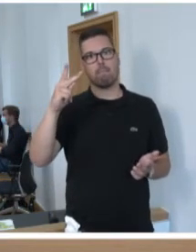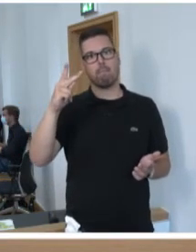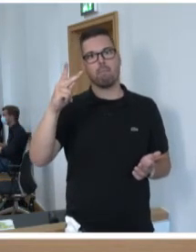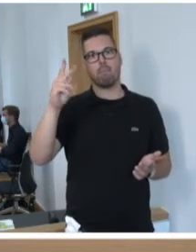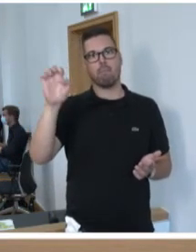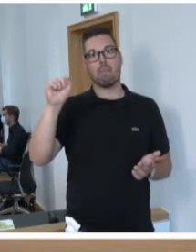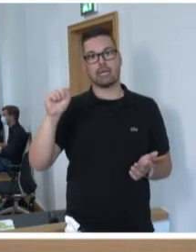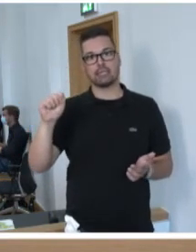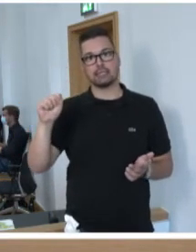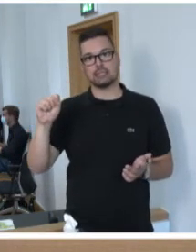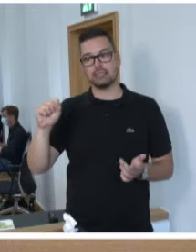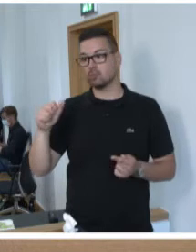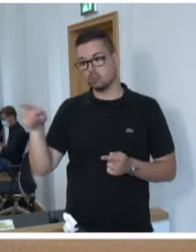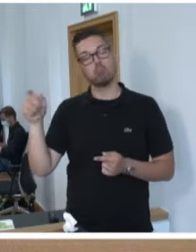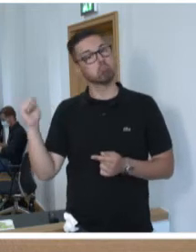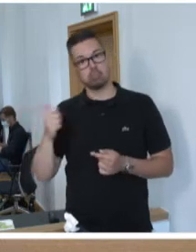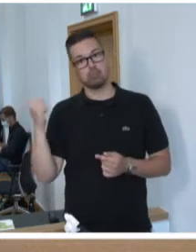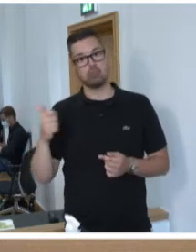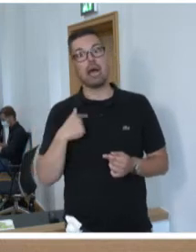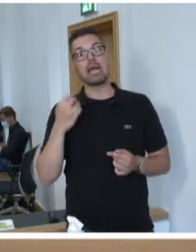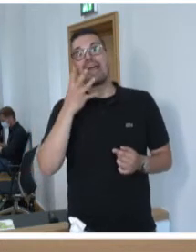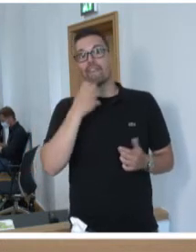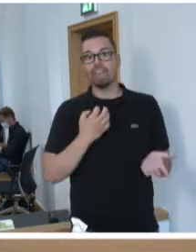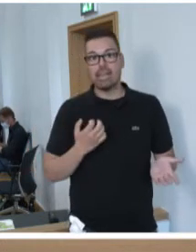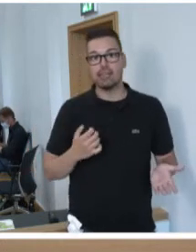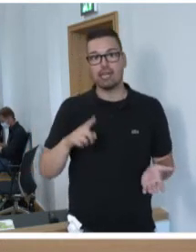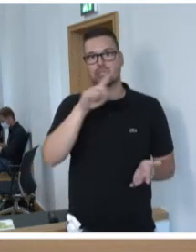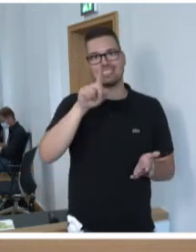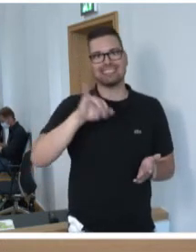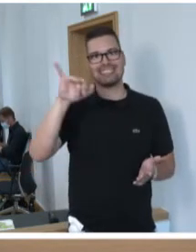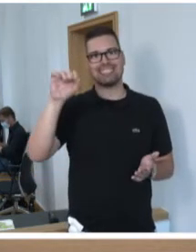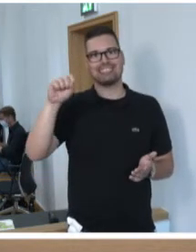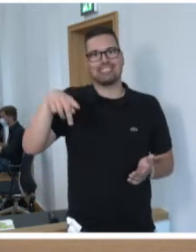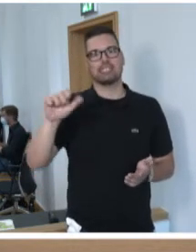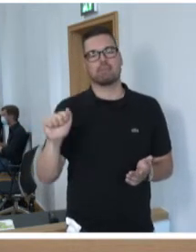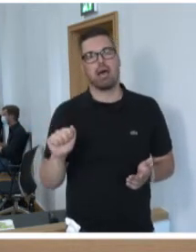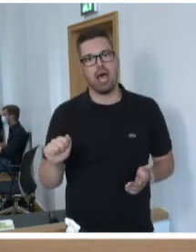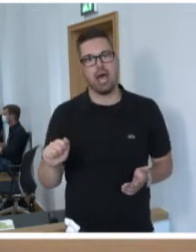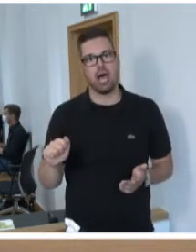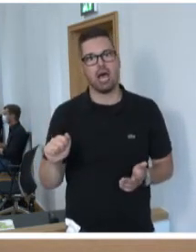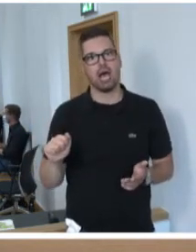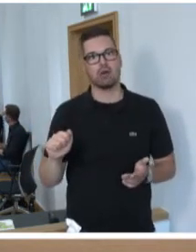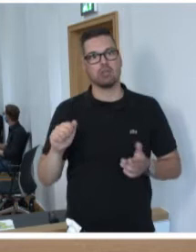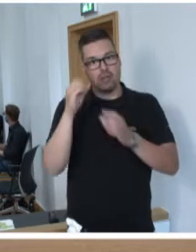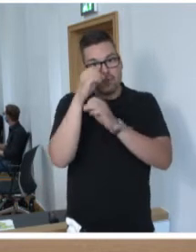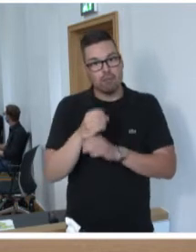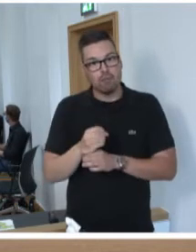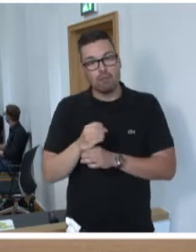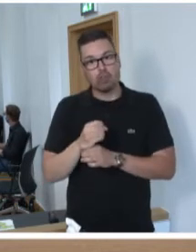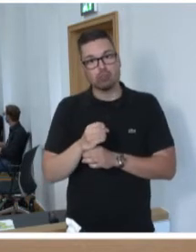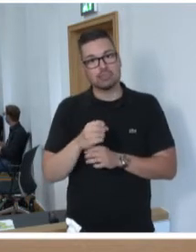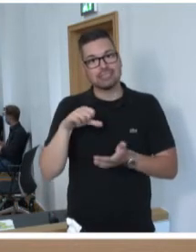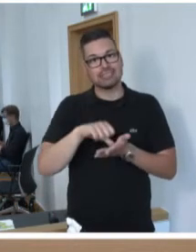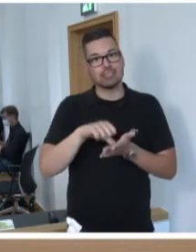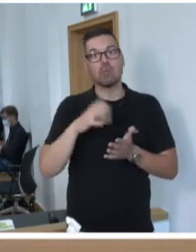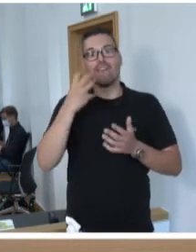ambitioniert an die Sache herangeht. Der ja sagt, ich will aus diesem CISPA, aus diesem Forschungszentrum, 10.000 Arbeitsplätze